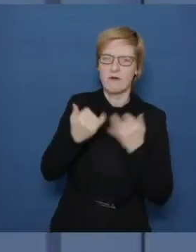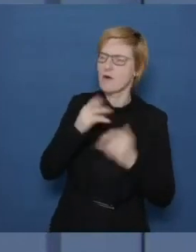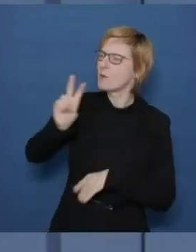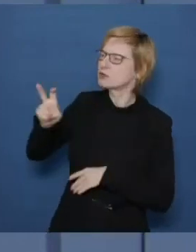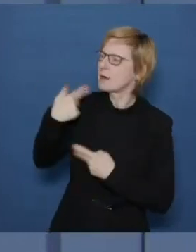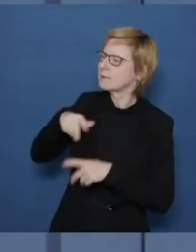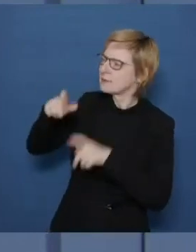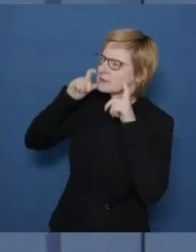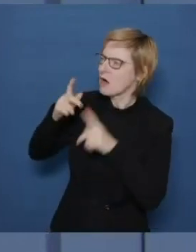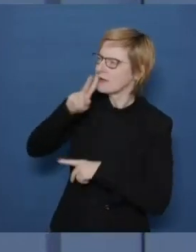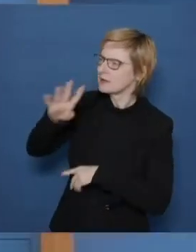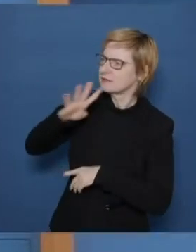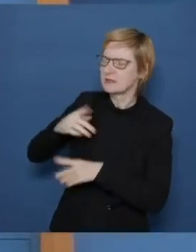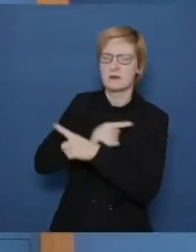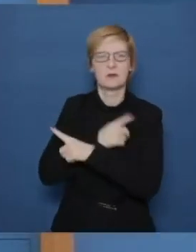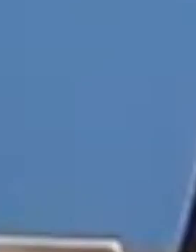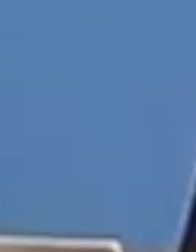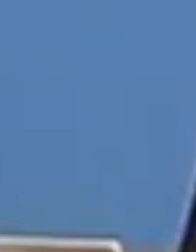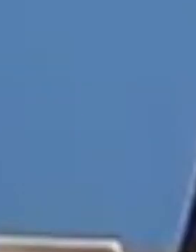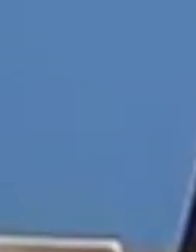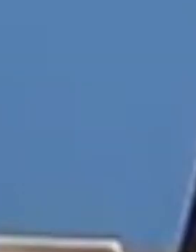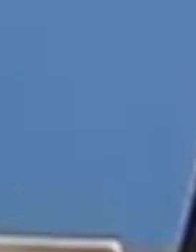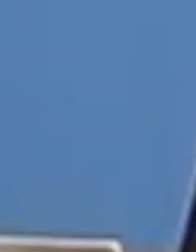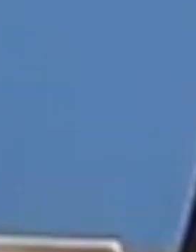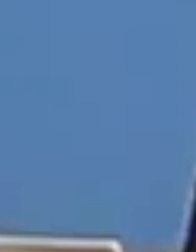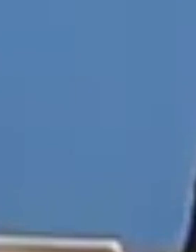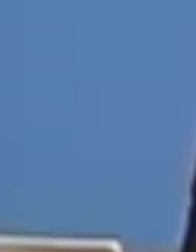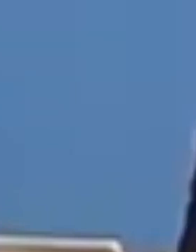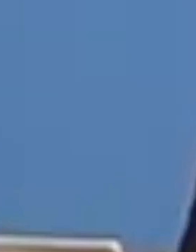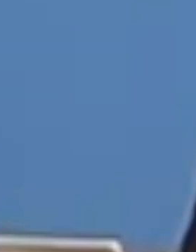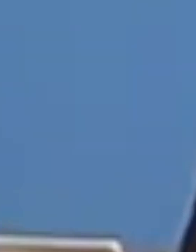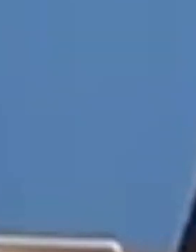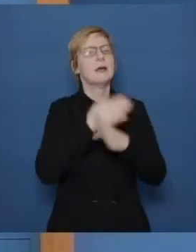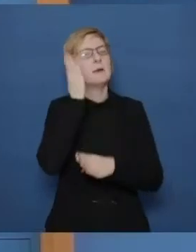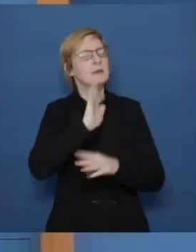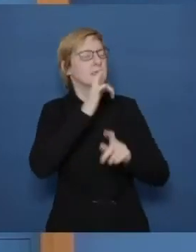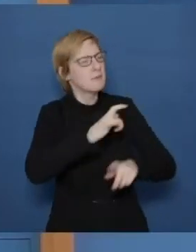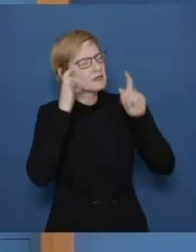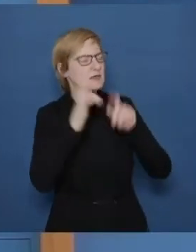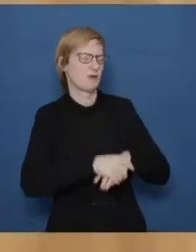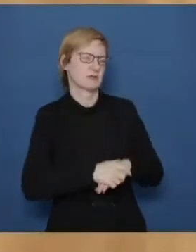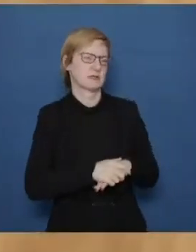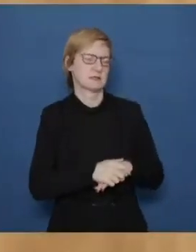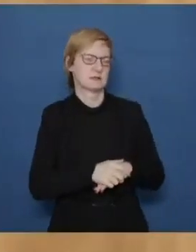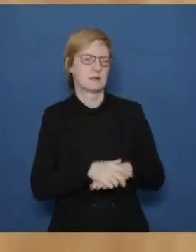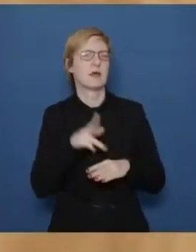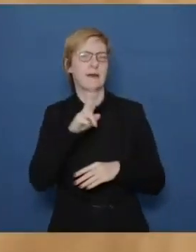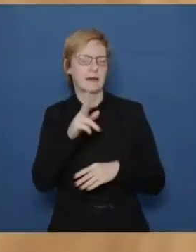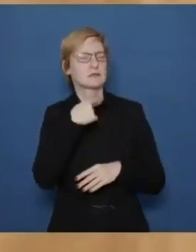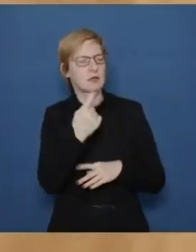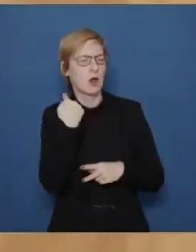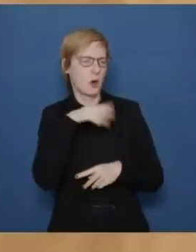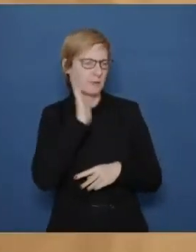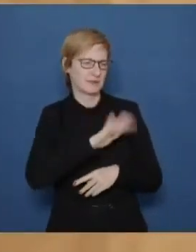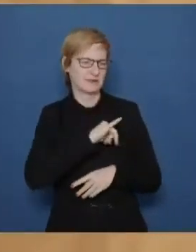Ich kann... Nach hinten kommt nichts. Vorne sind auch die Redner ohne Können Sie die Maske bitte aufsetzen? Das wäre nett. Im Interesse der Kollegen